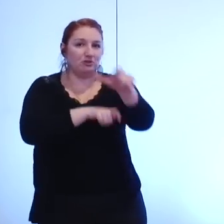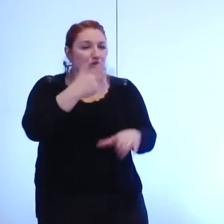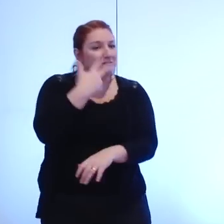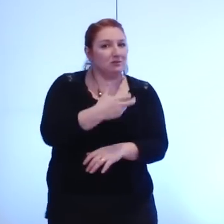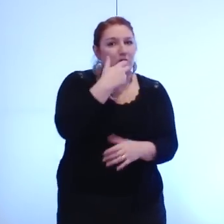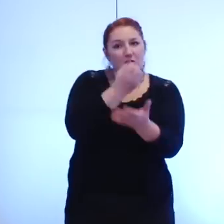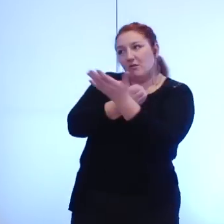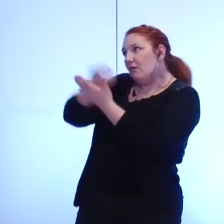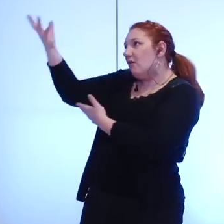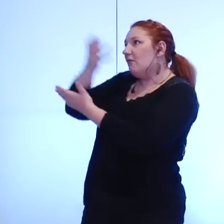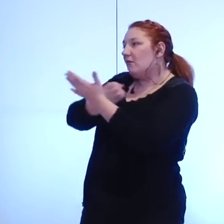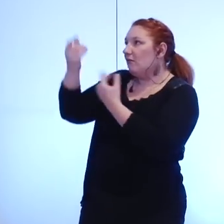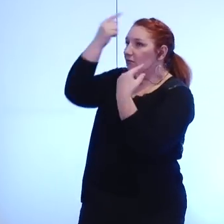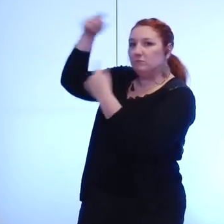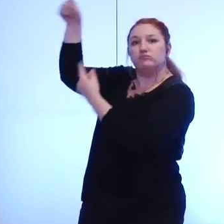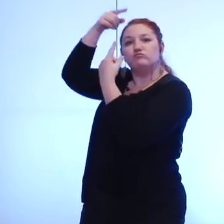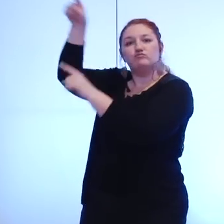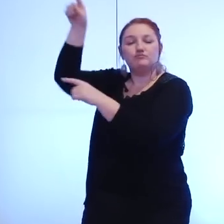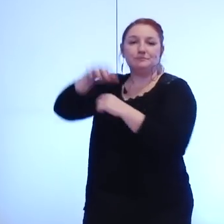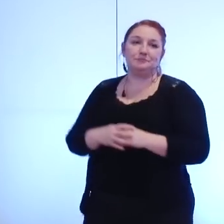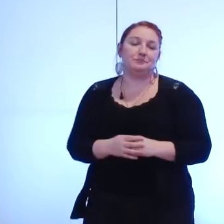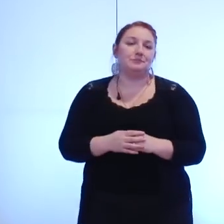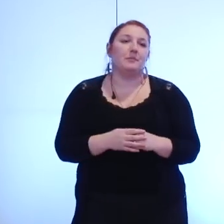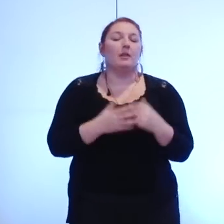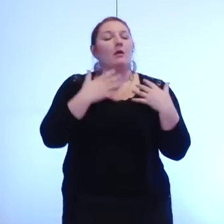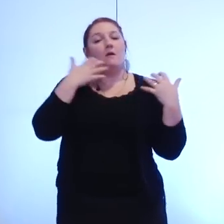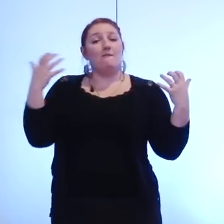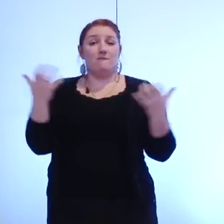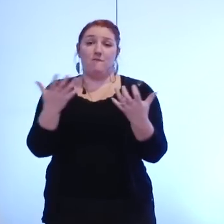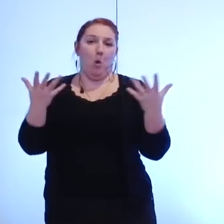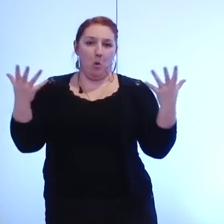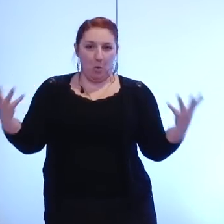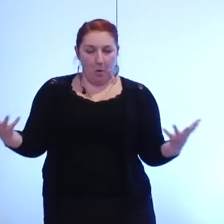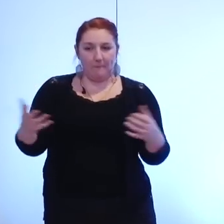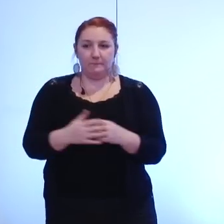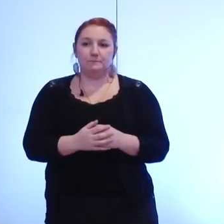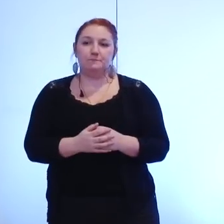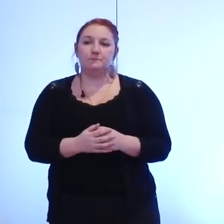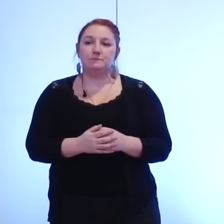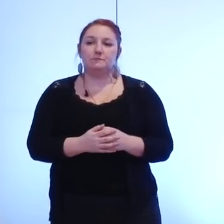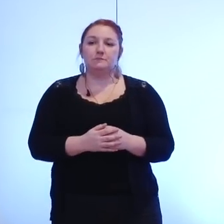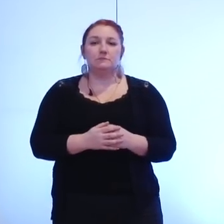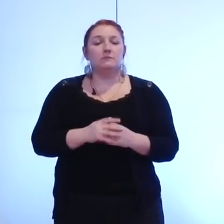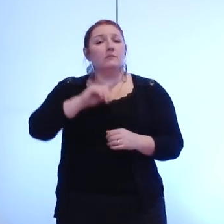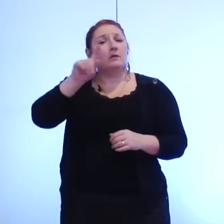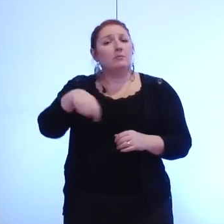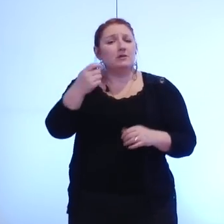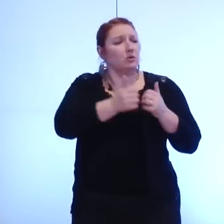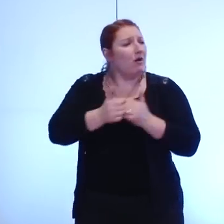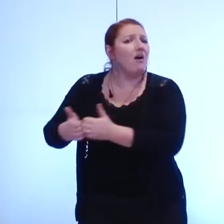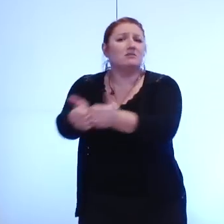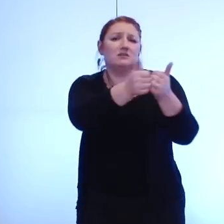être entendues nous souhaitons donc que nous puissions communément car la métropole c'est notre patrimoine commun